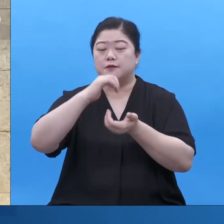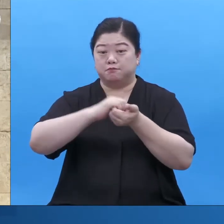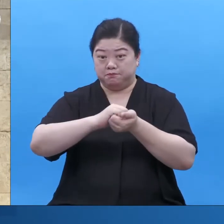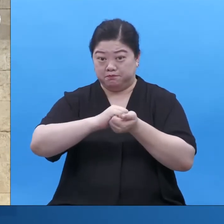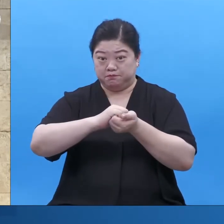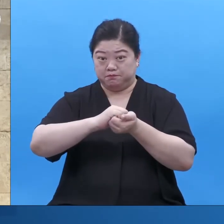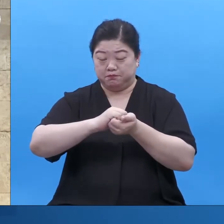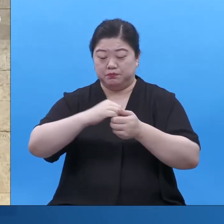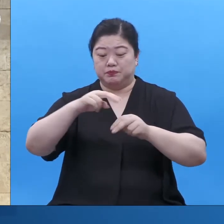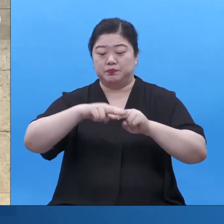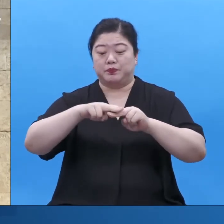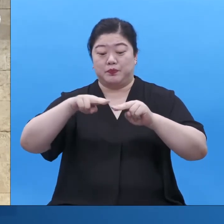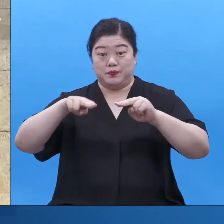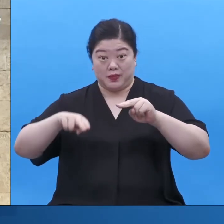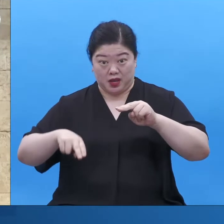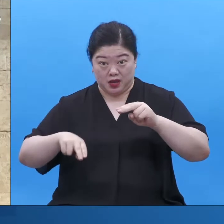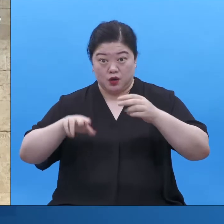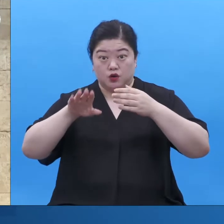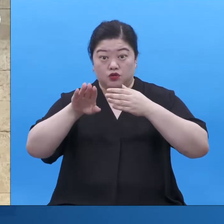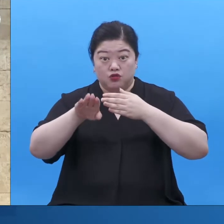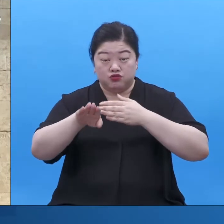찾아내는 게 좋아요